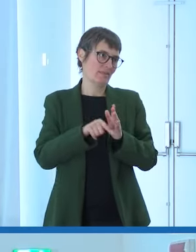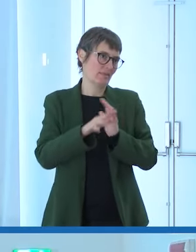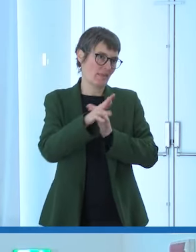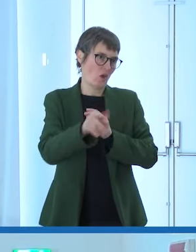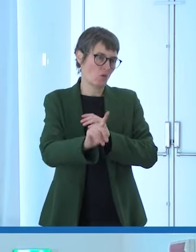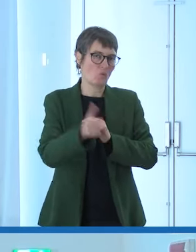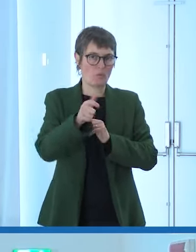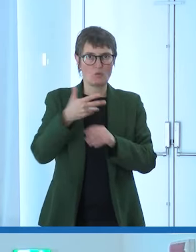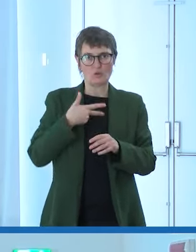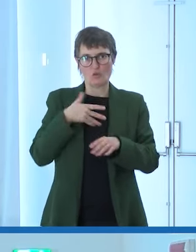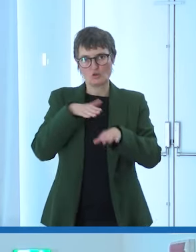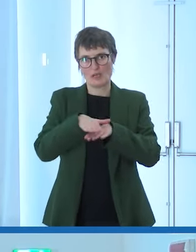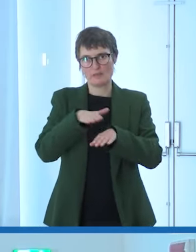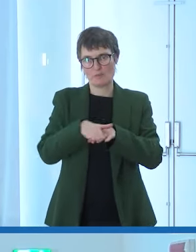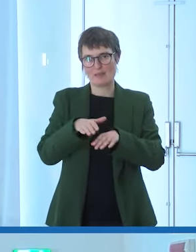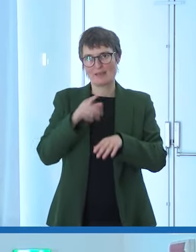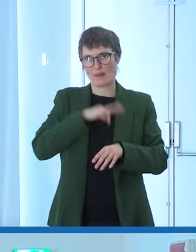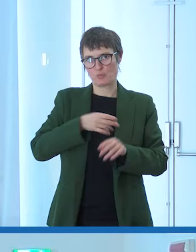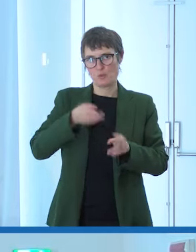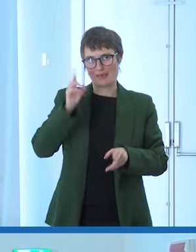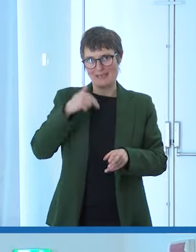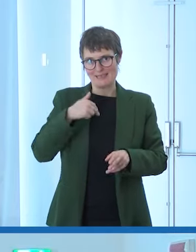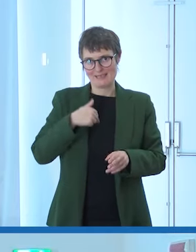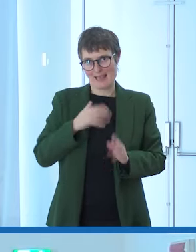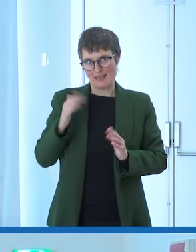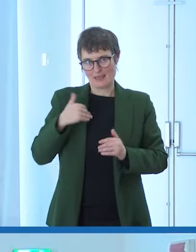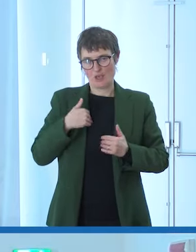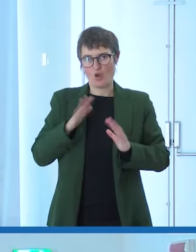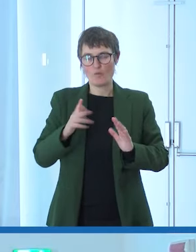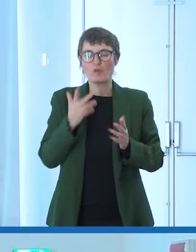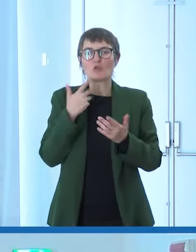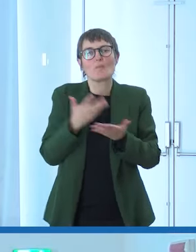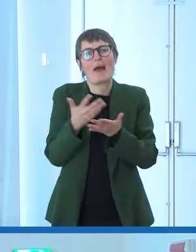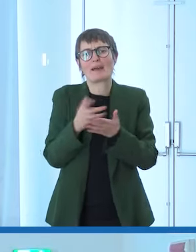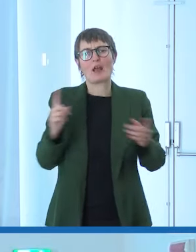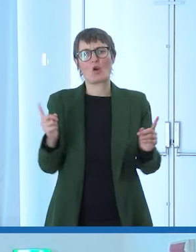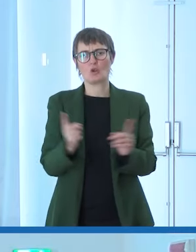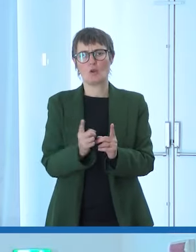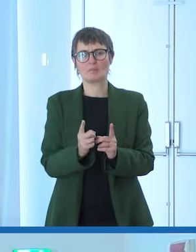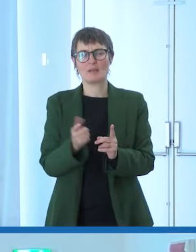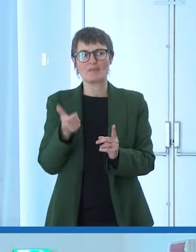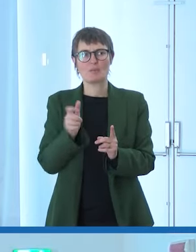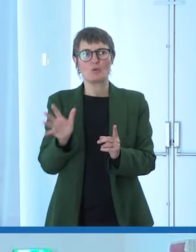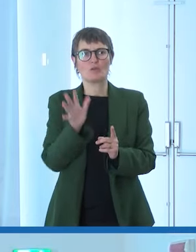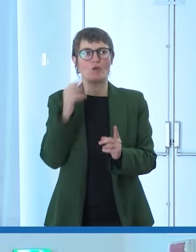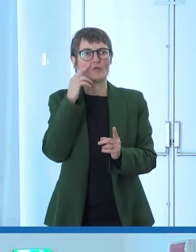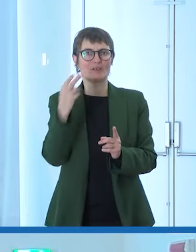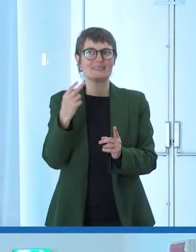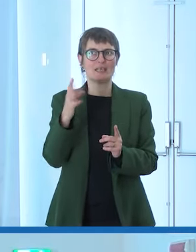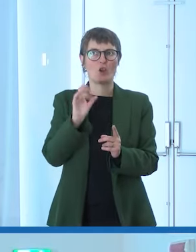della mia però quello che che appunto va raccontato perché non si percepisce la difficoltà